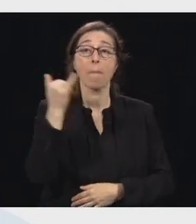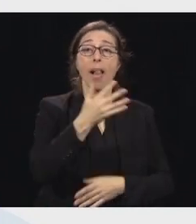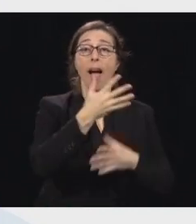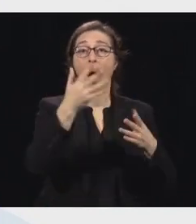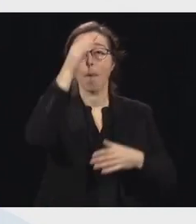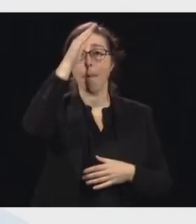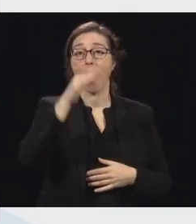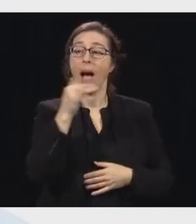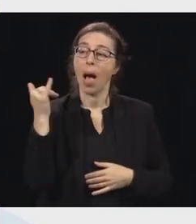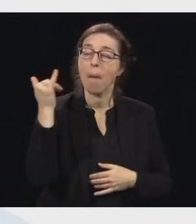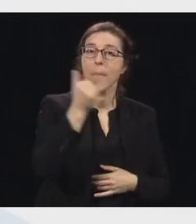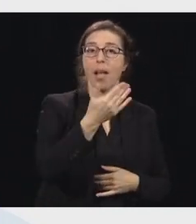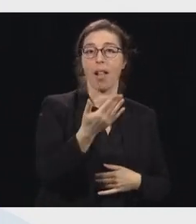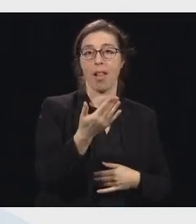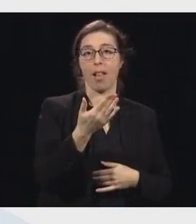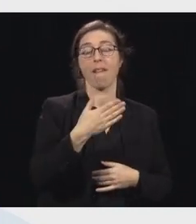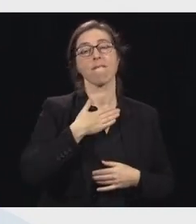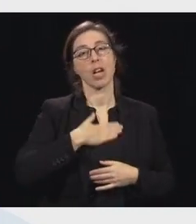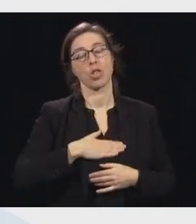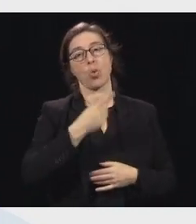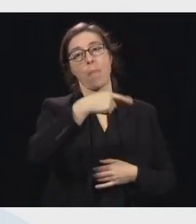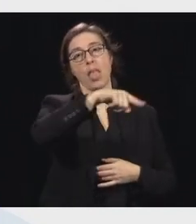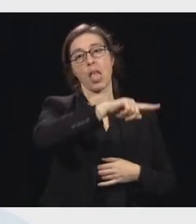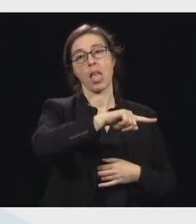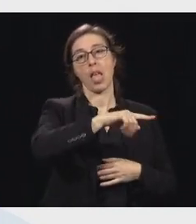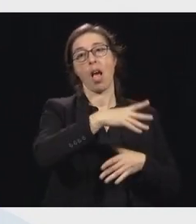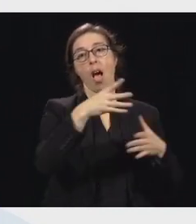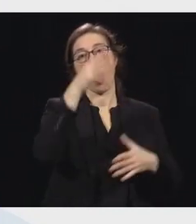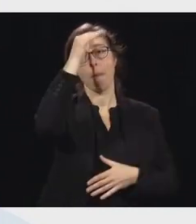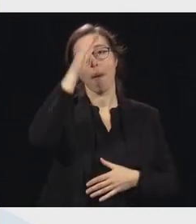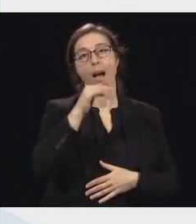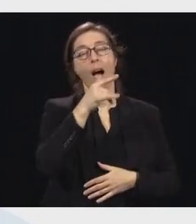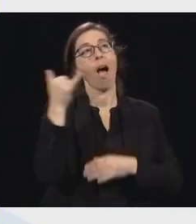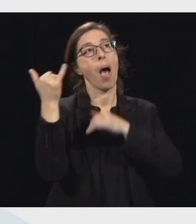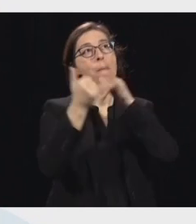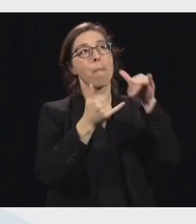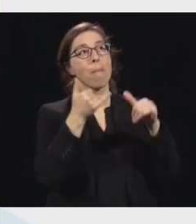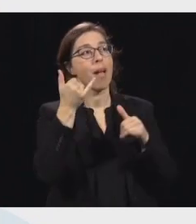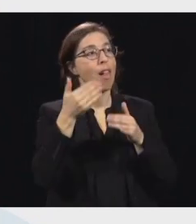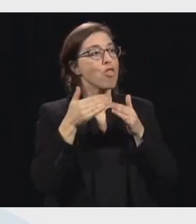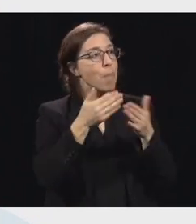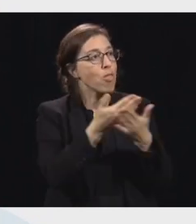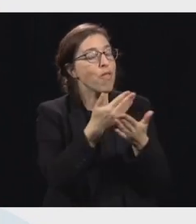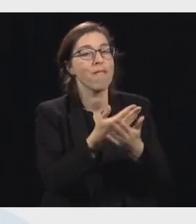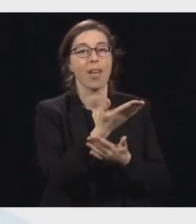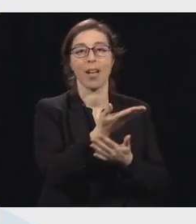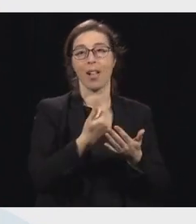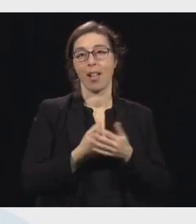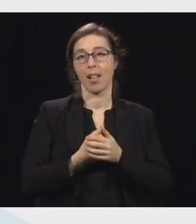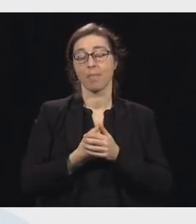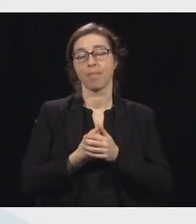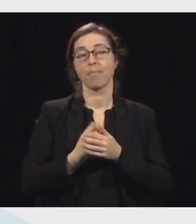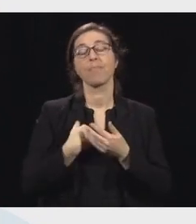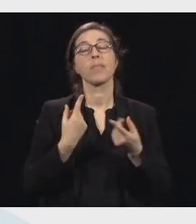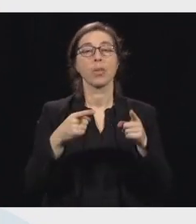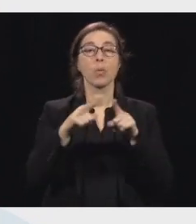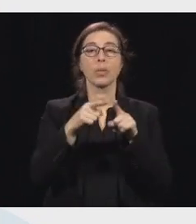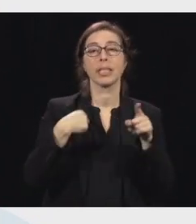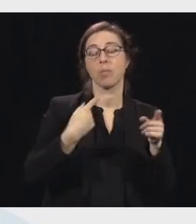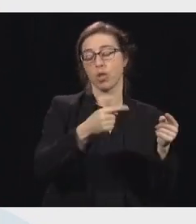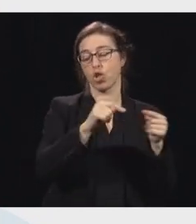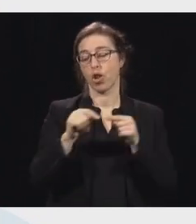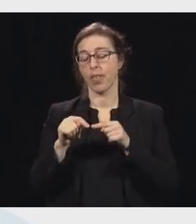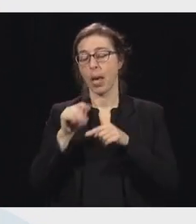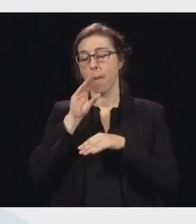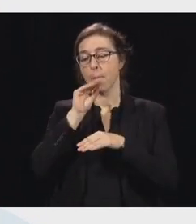là. Ça fait du bien pour eux autres, là, que vous les appeliez. Et je veux revenir aussi à ce que